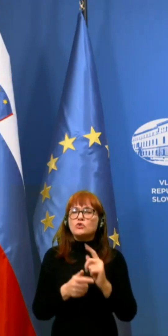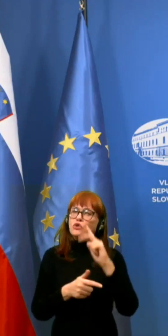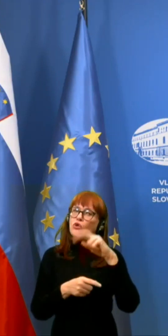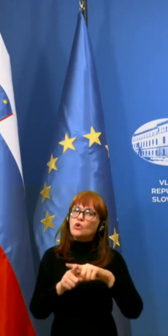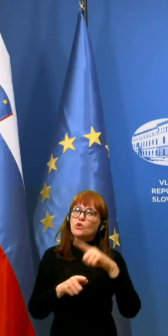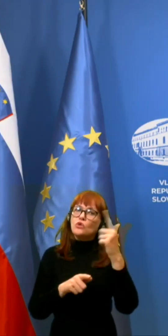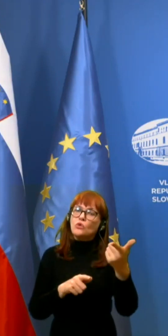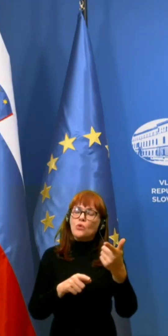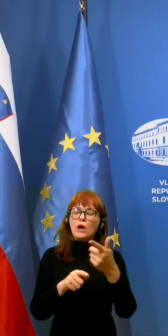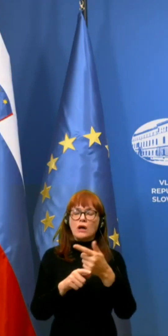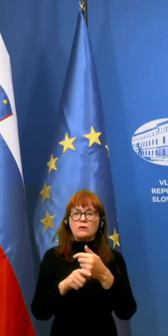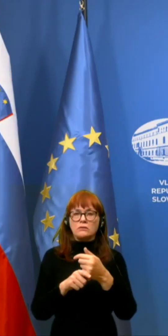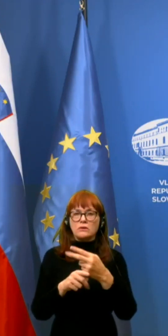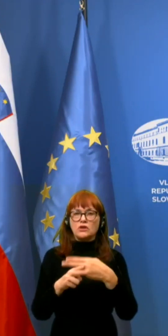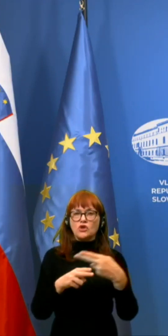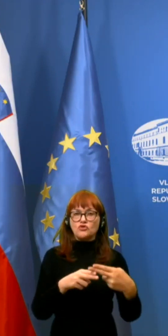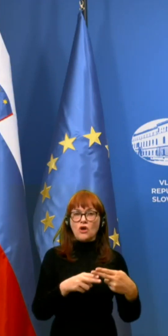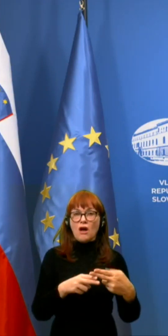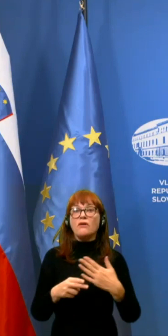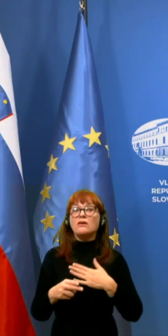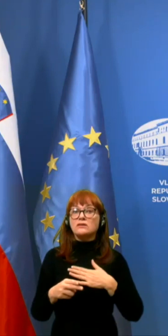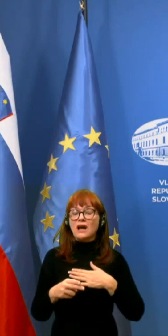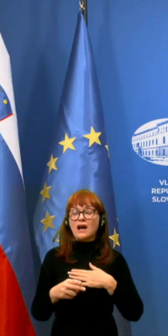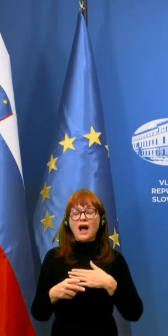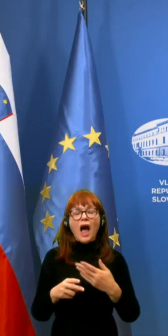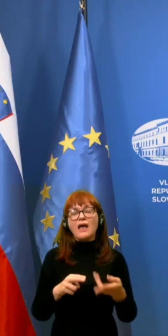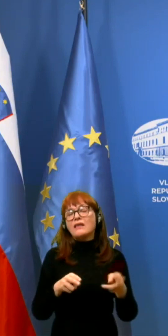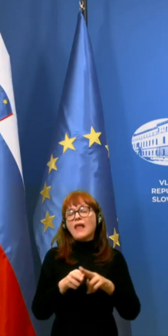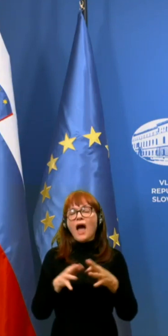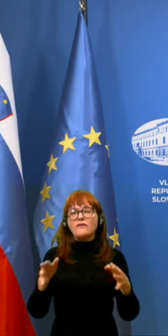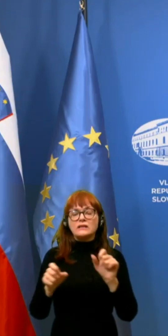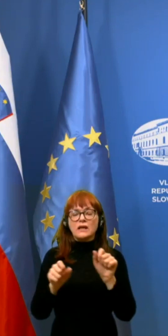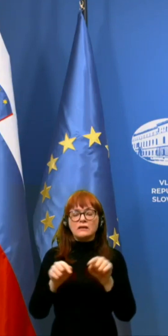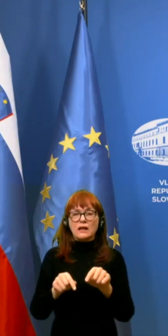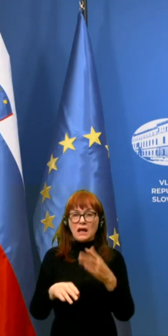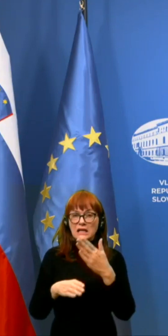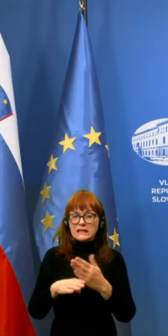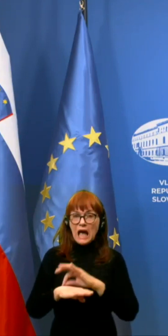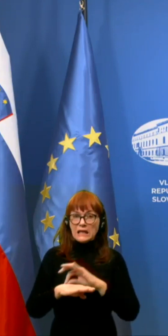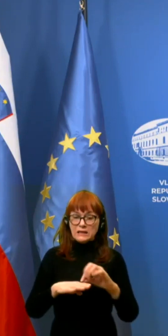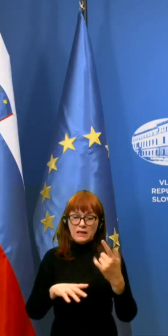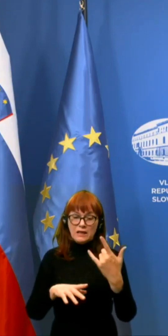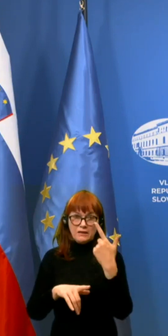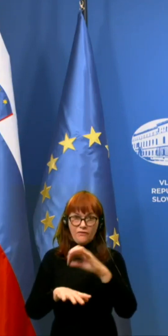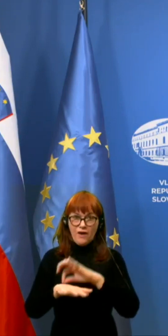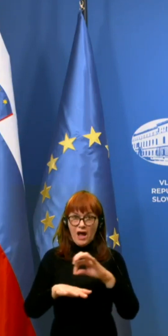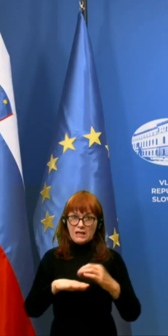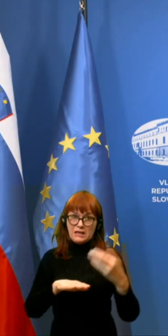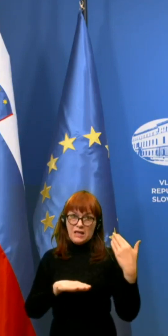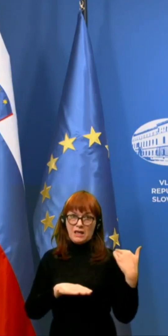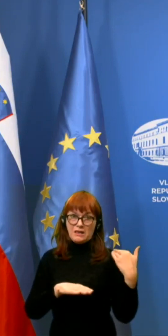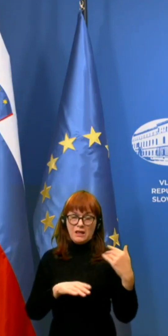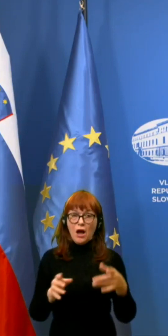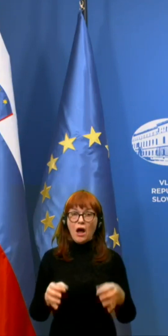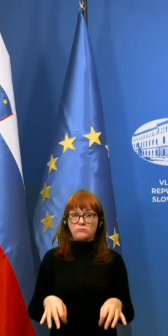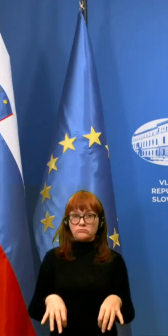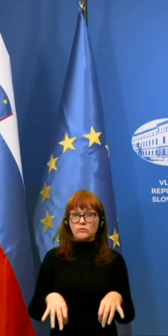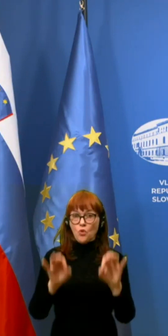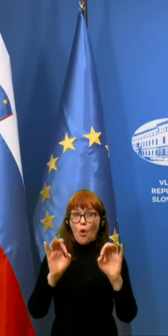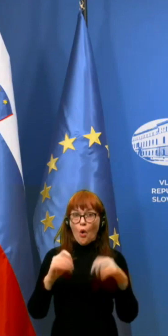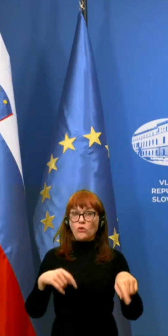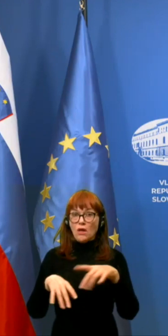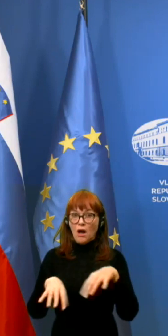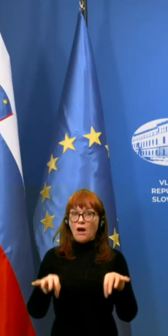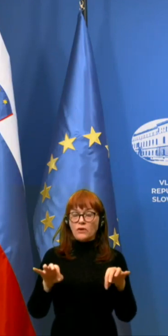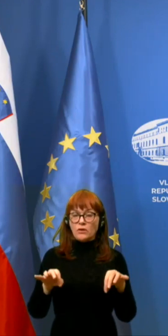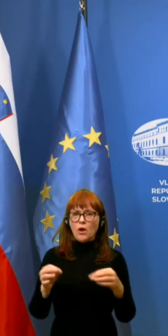predvsem pa zaradi tega, ker se je v zadnjem tednu, v zadnjih dveh tednih ugotavljalo, da je